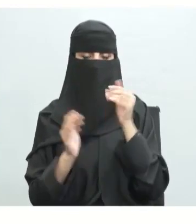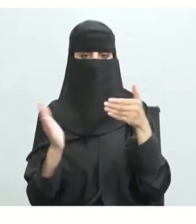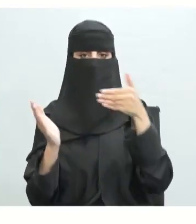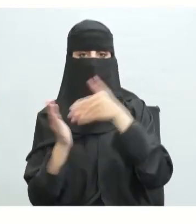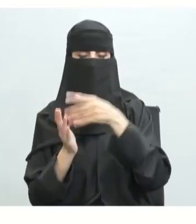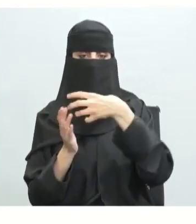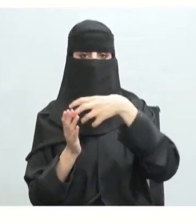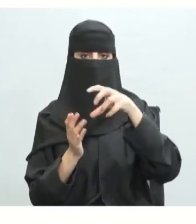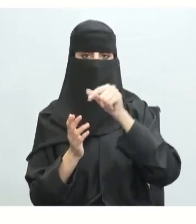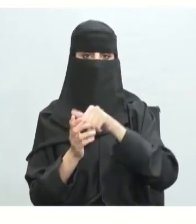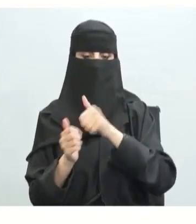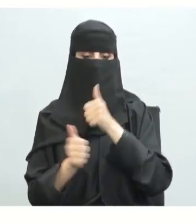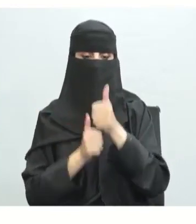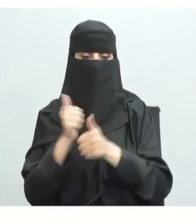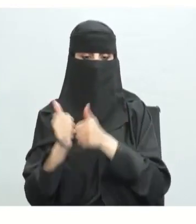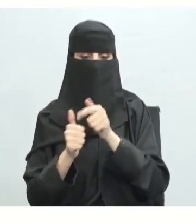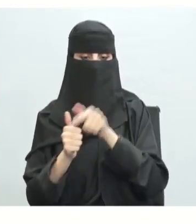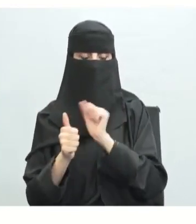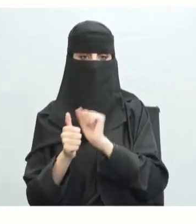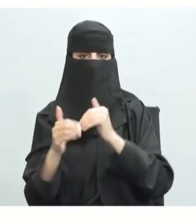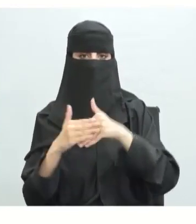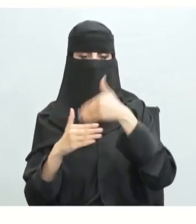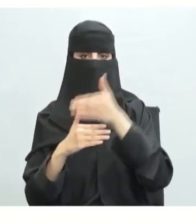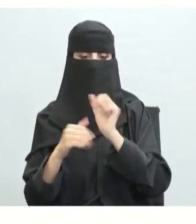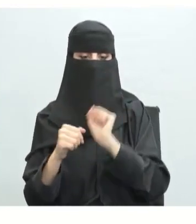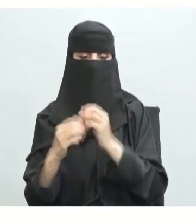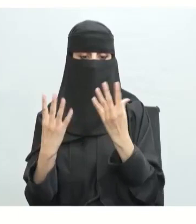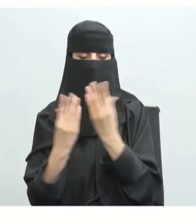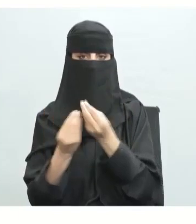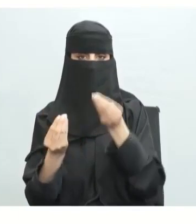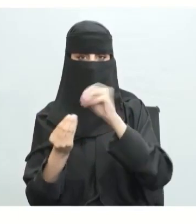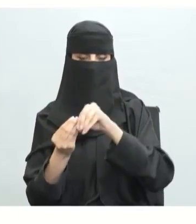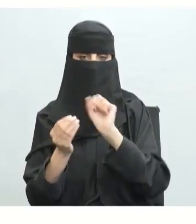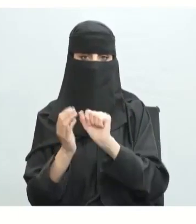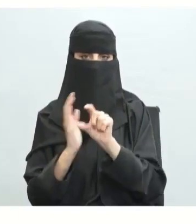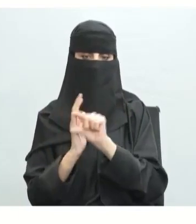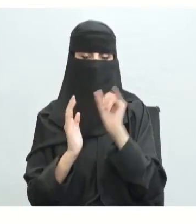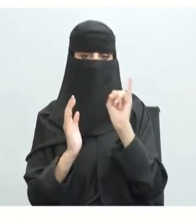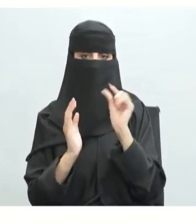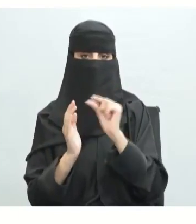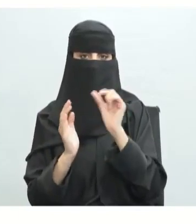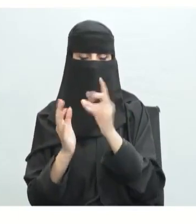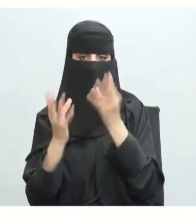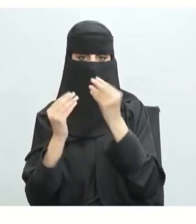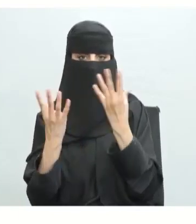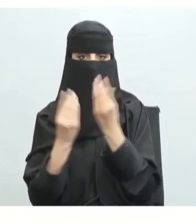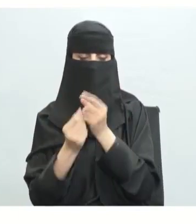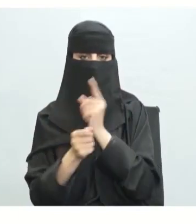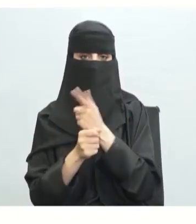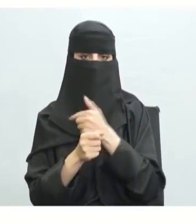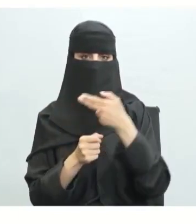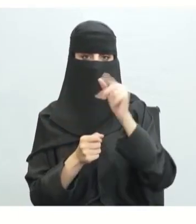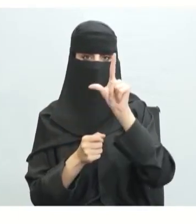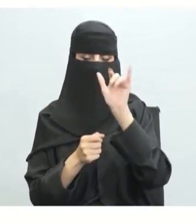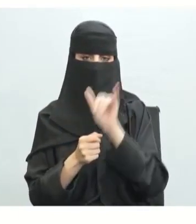الوحدة في الكفاية اللغوية في اقتبار بعدي والمادة العلمية طبعا شاركني بتقديمي هذا الدرس في لغة الإشارة أستاذ يسرى الشهر